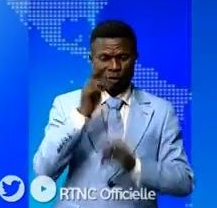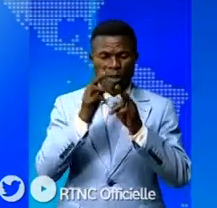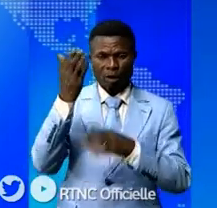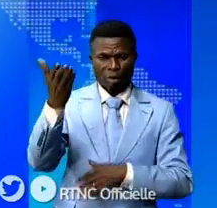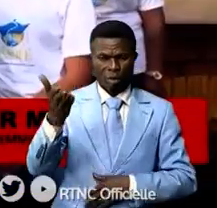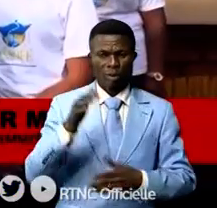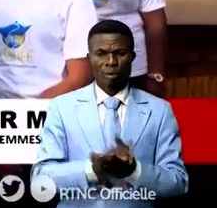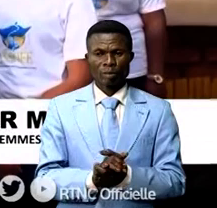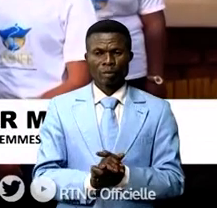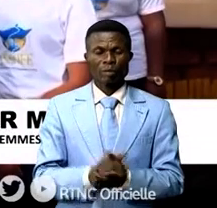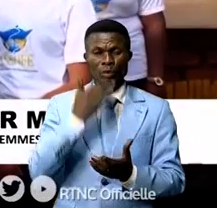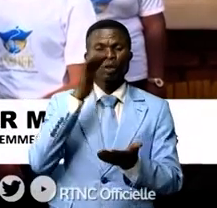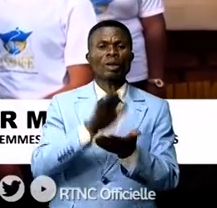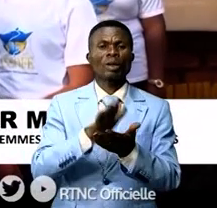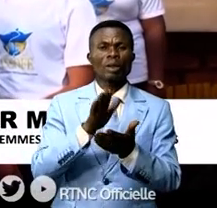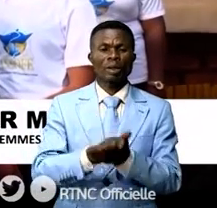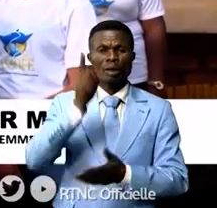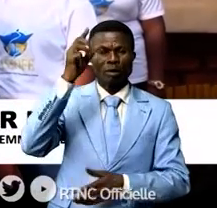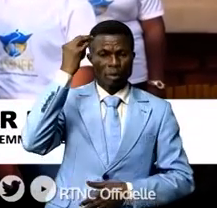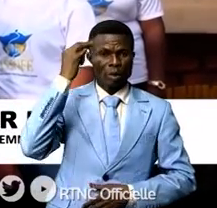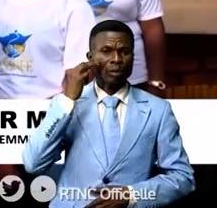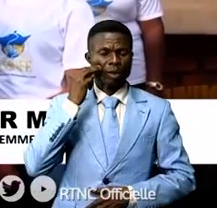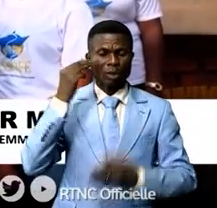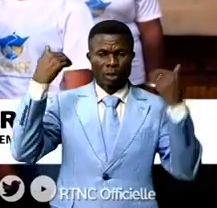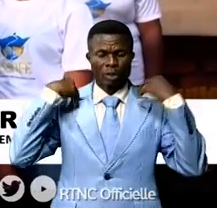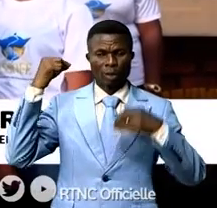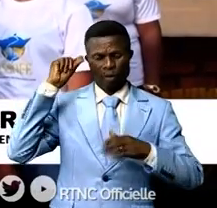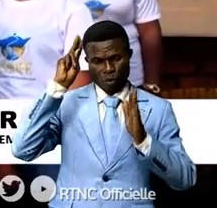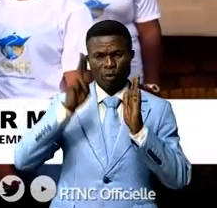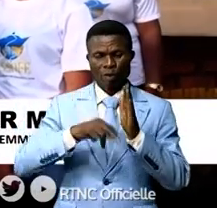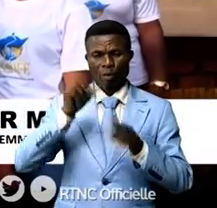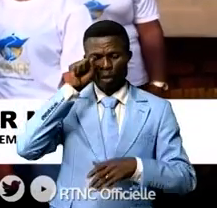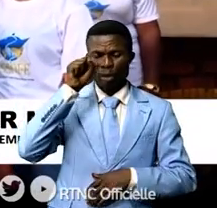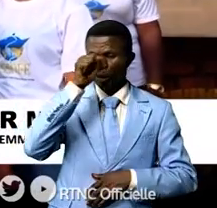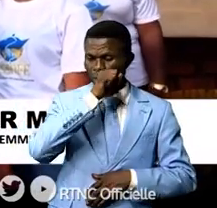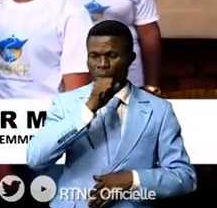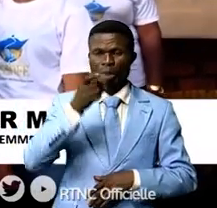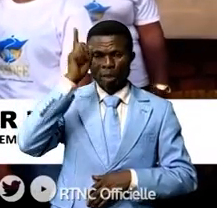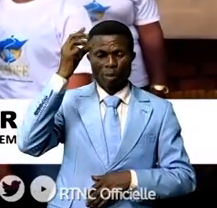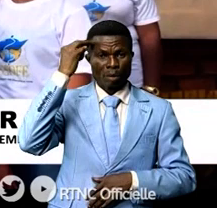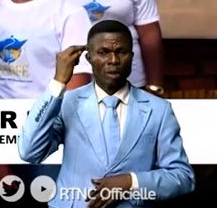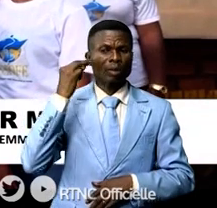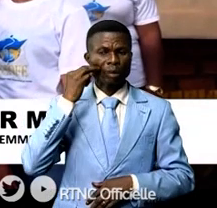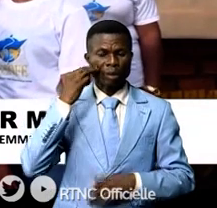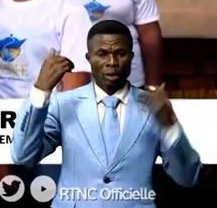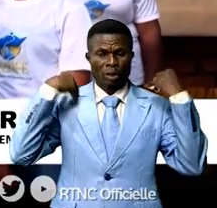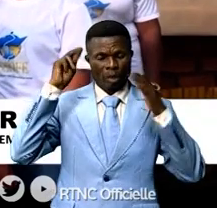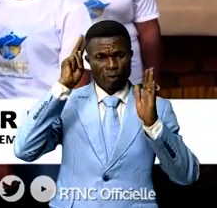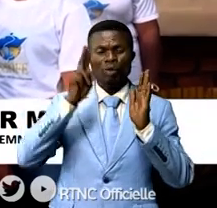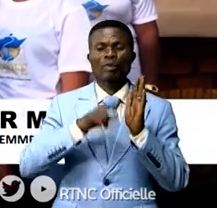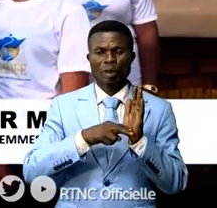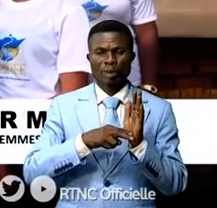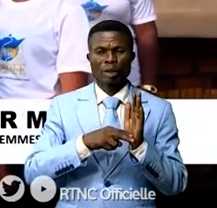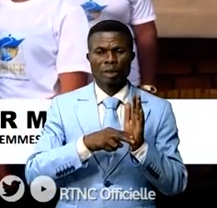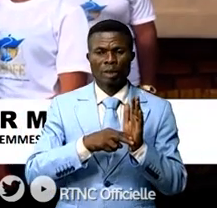tâche de félicitations au Premier ministre chef du gouvernement à Monsieur le Premier ministre chef du gouvernement